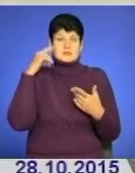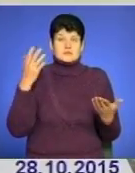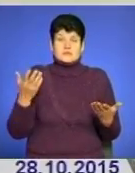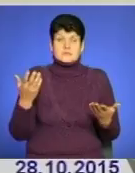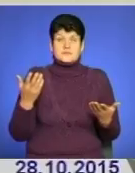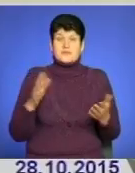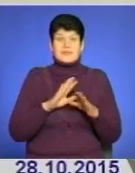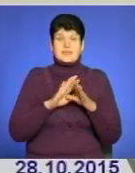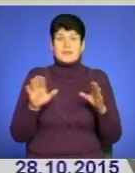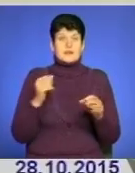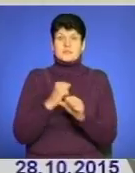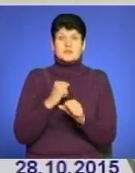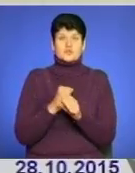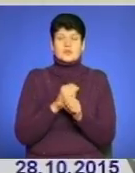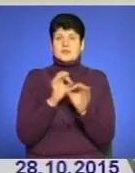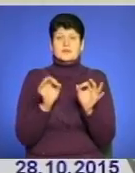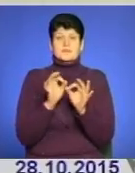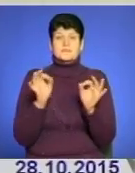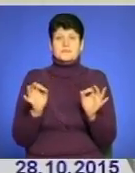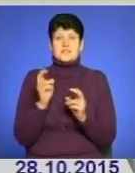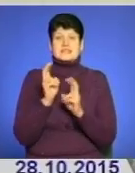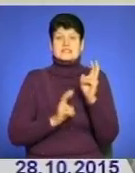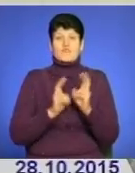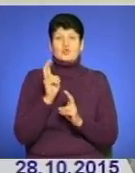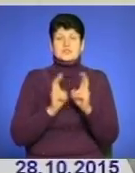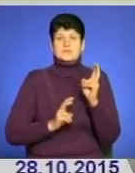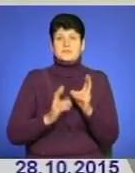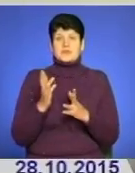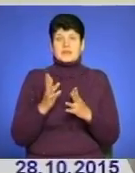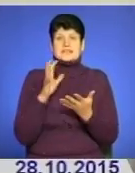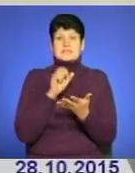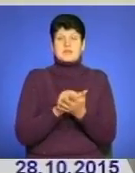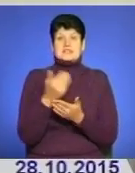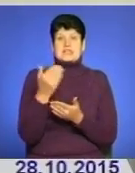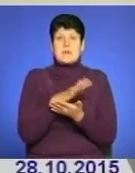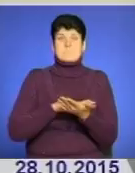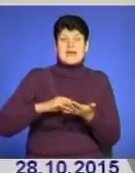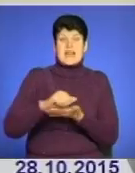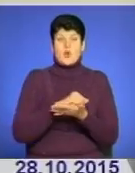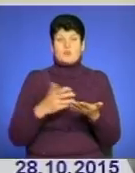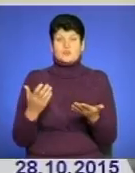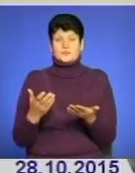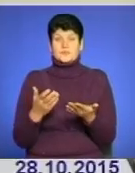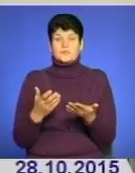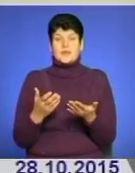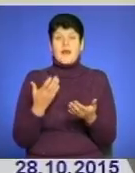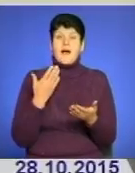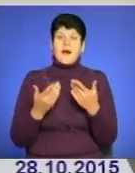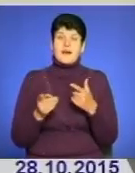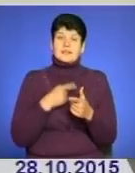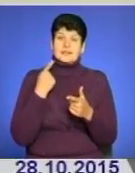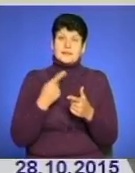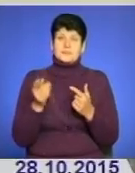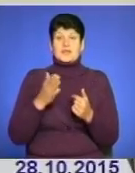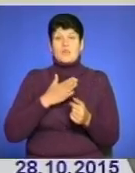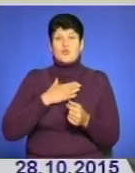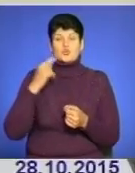функціонує жоден завод чи підприємство, яке займається їхньою переробкою, утилізацією. Але, на